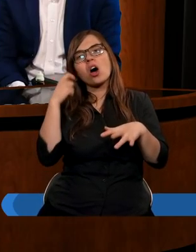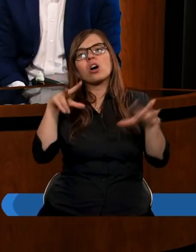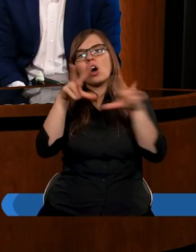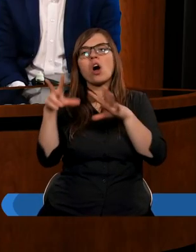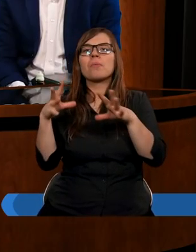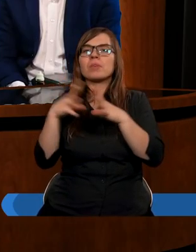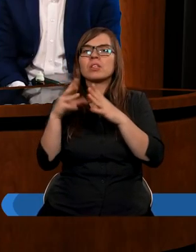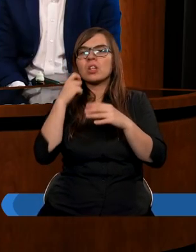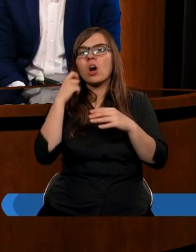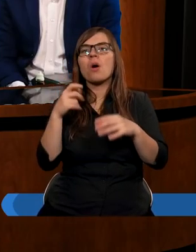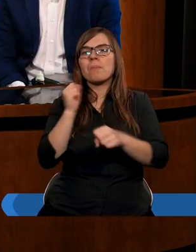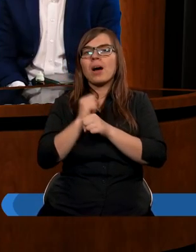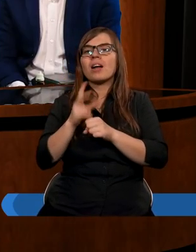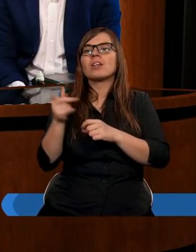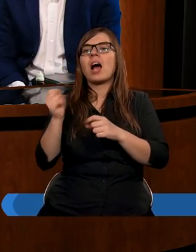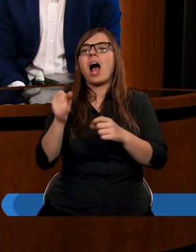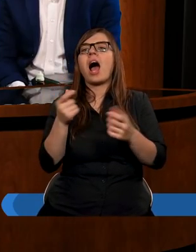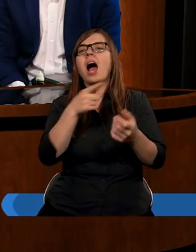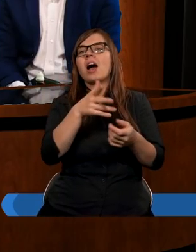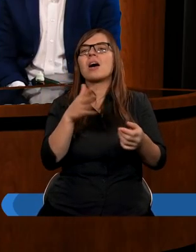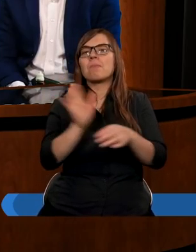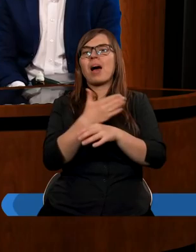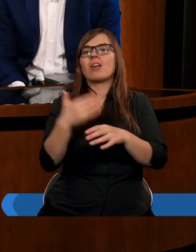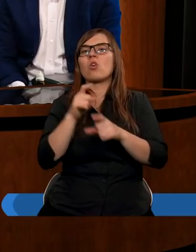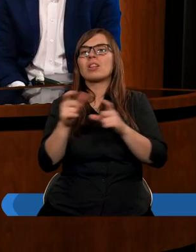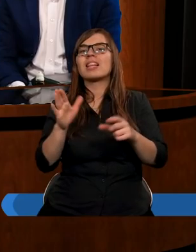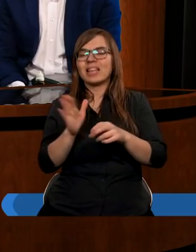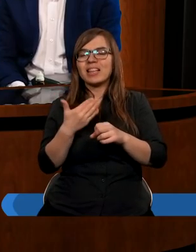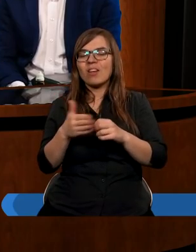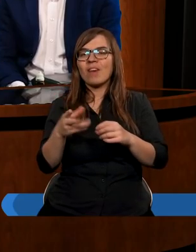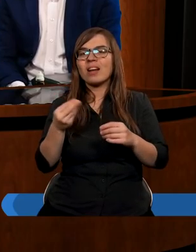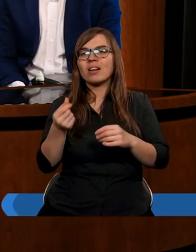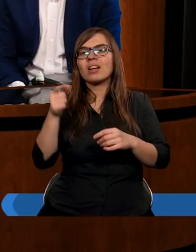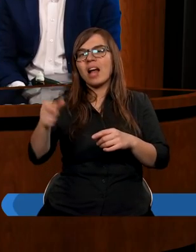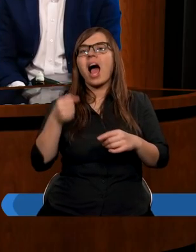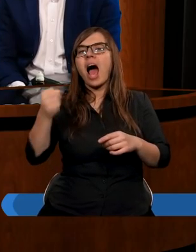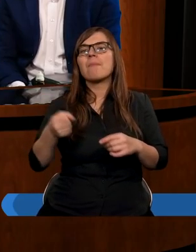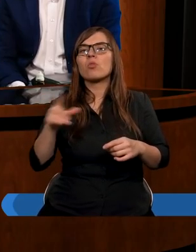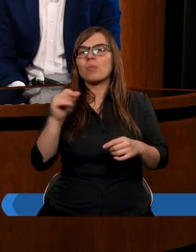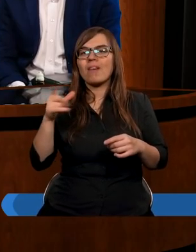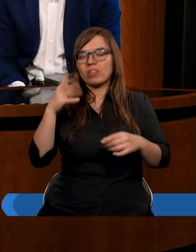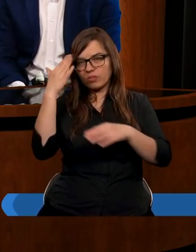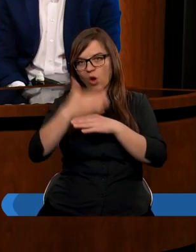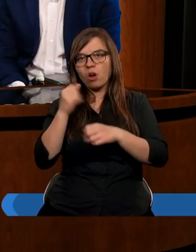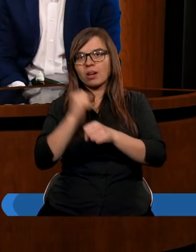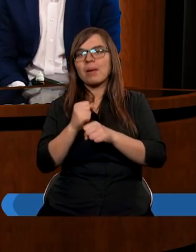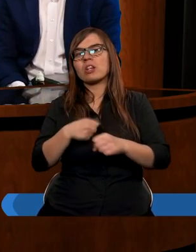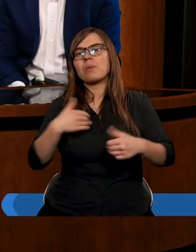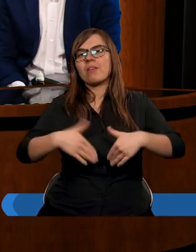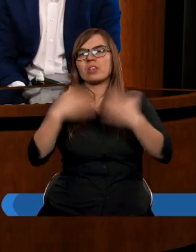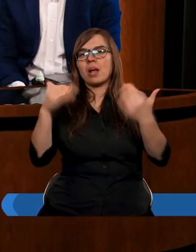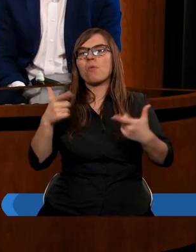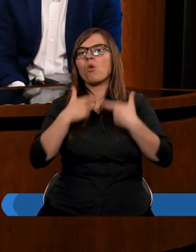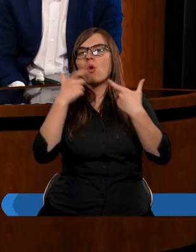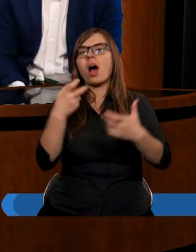godzin było... No po prostu szłoby to na takie... Byłoby to marnotrawstwo. Tak jak apostoł Paweł. On pracował w nocy, żeby w dzień mógł